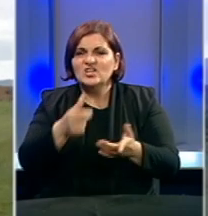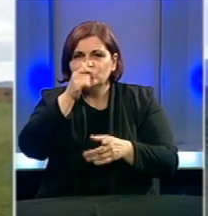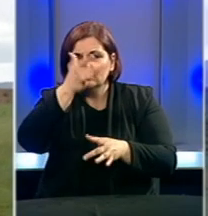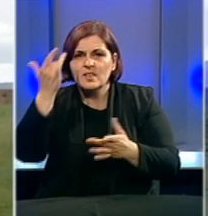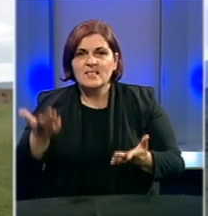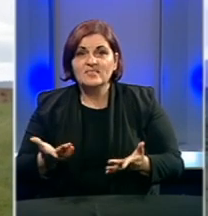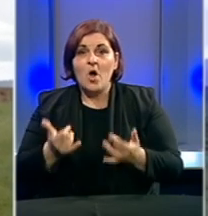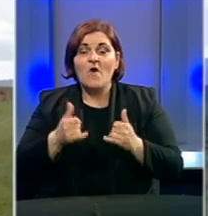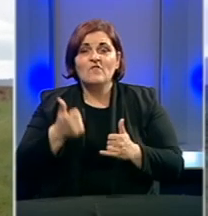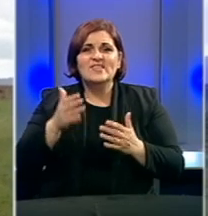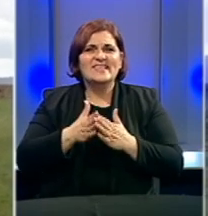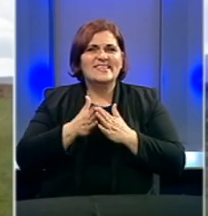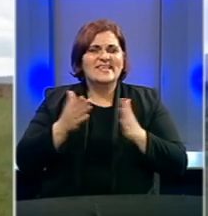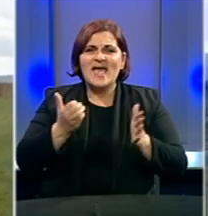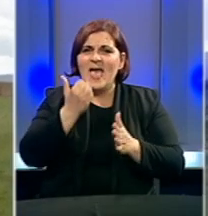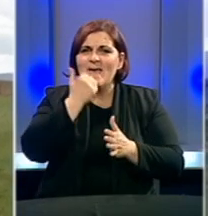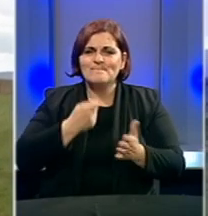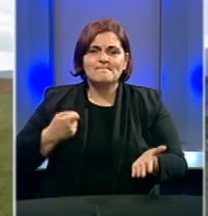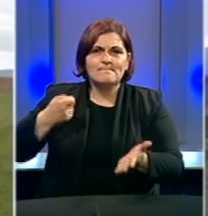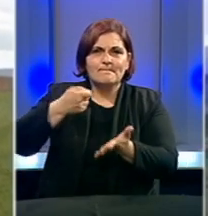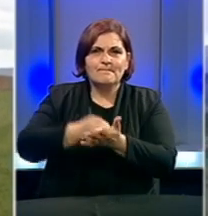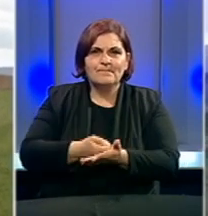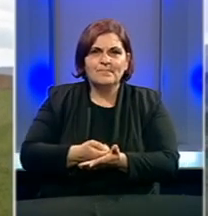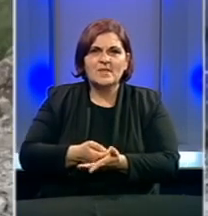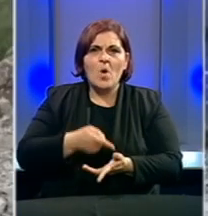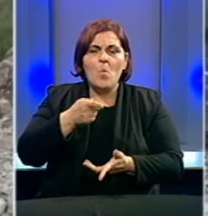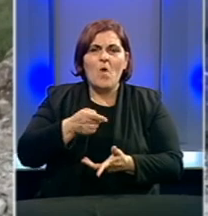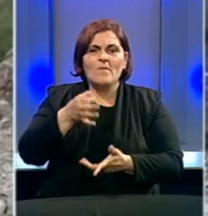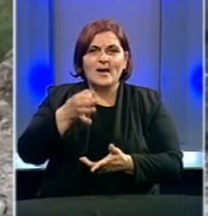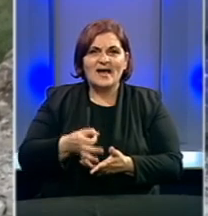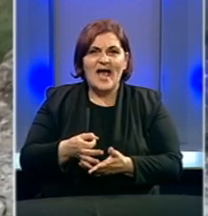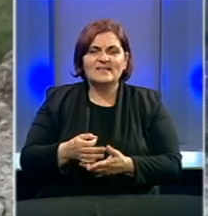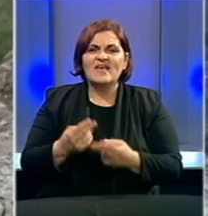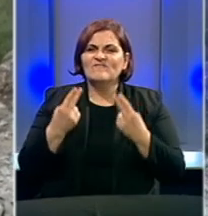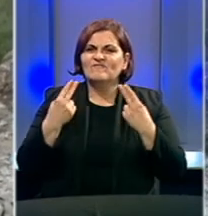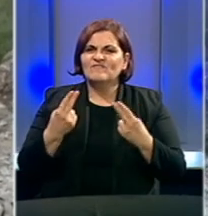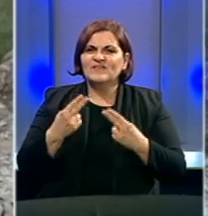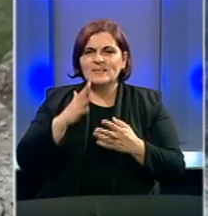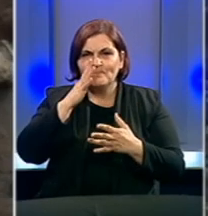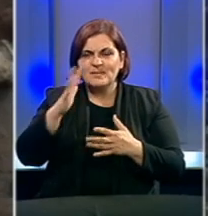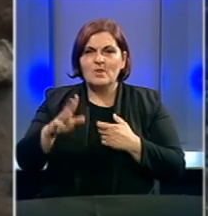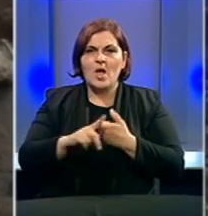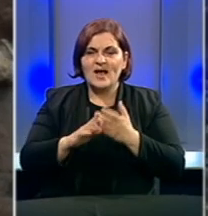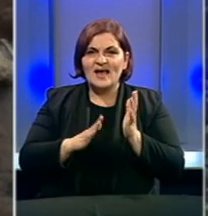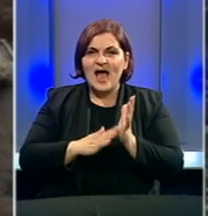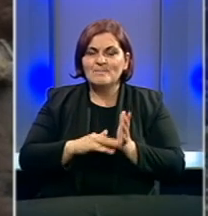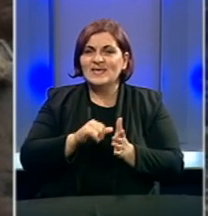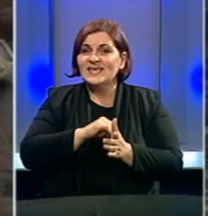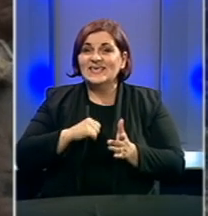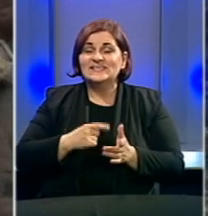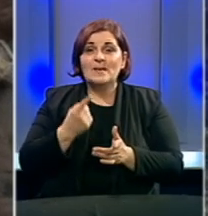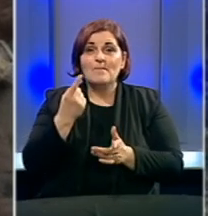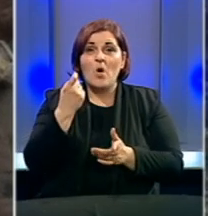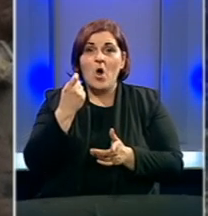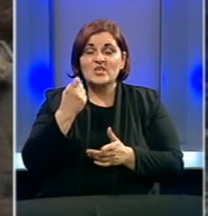Ovo je trenutno jedna od najvećih privatnih investicija u Livanjskoj županiji. Vrijedna je više od 5 milijuna maraka i samo je još